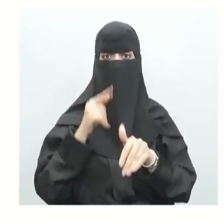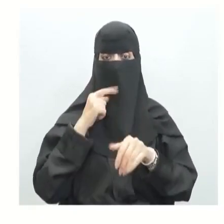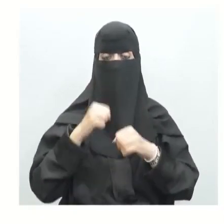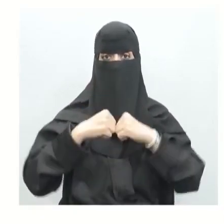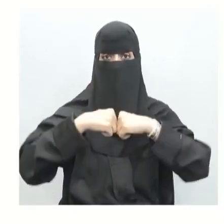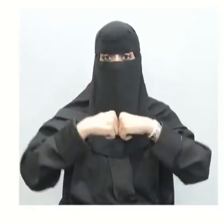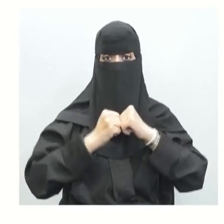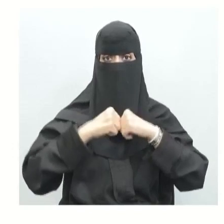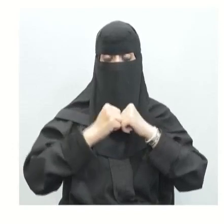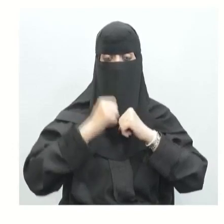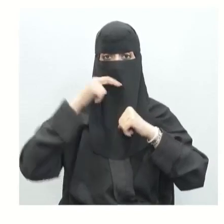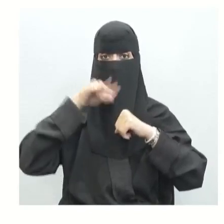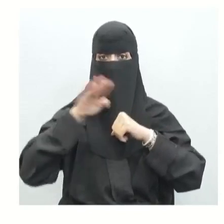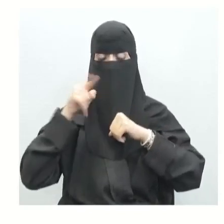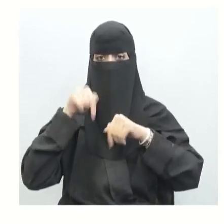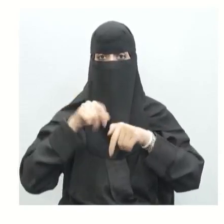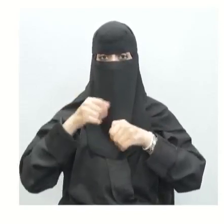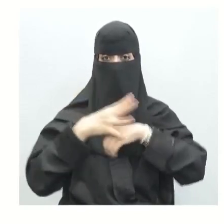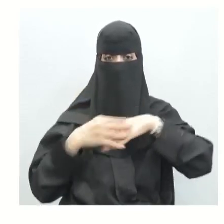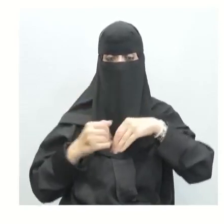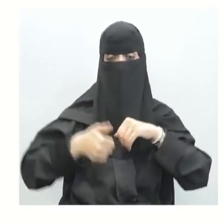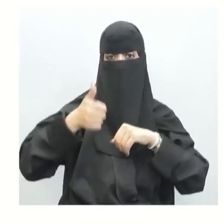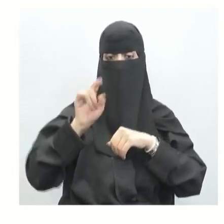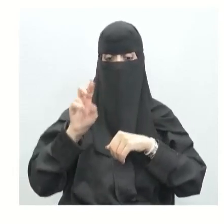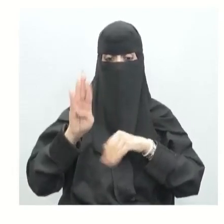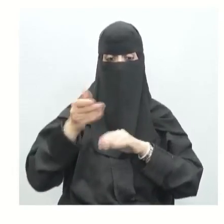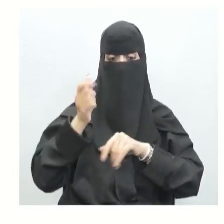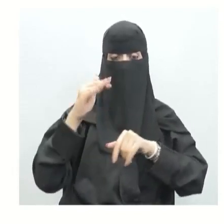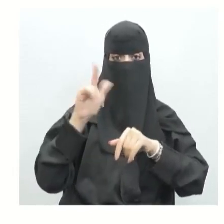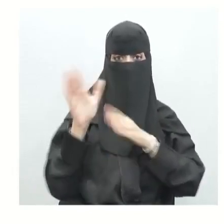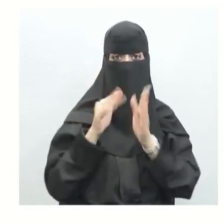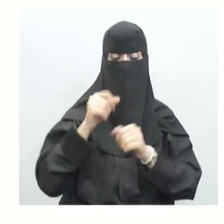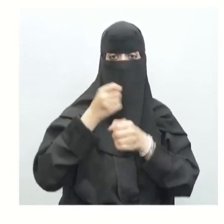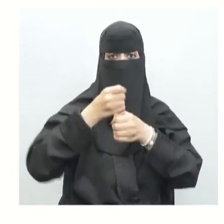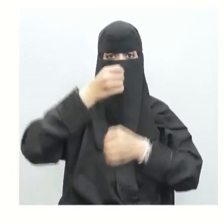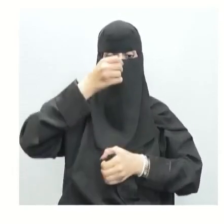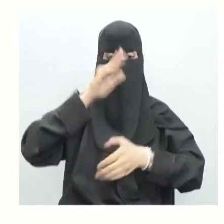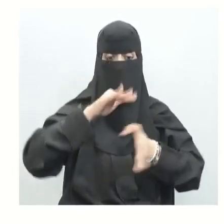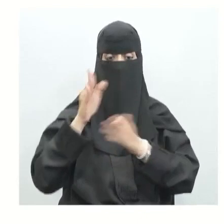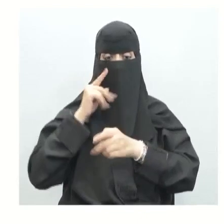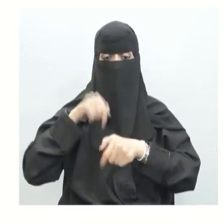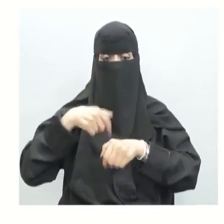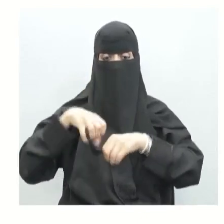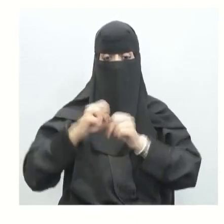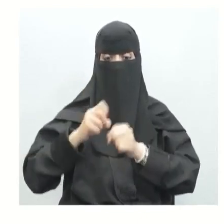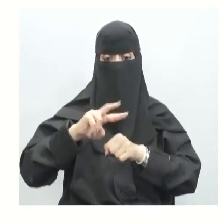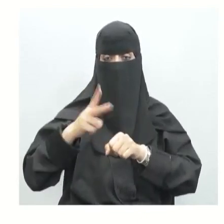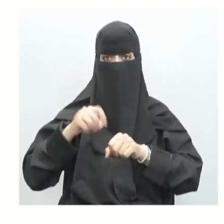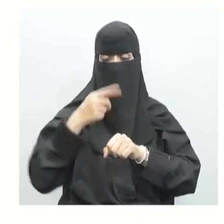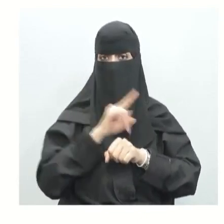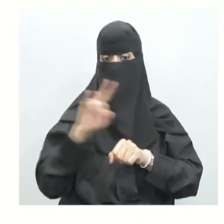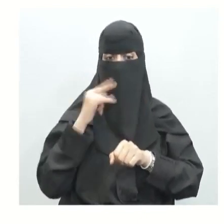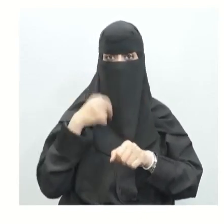المنزلقة ظهر معنا الرسغ والكاحل والفقرات وفي المفاصل المختلفة المفاصل